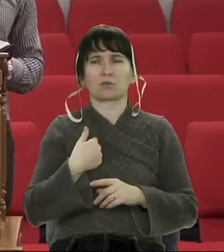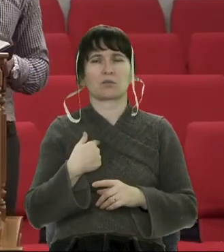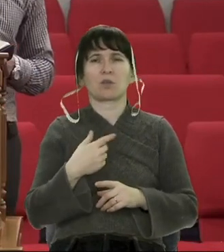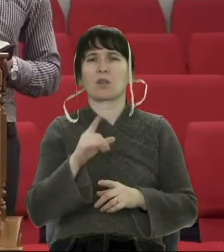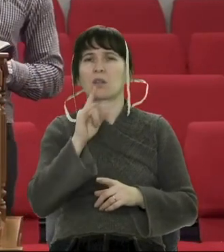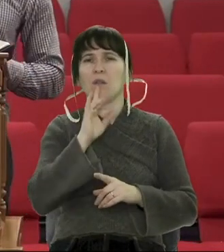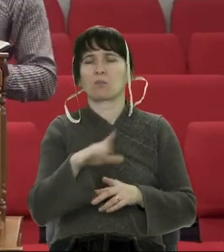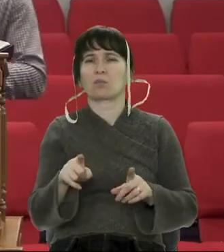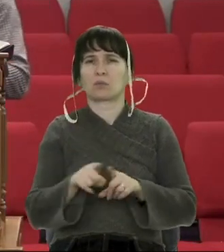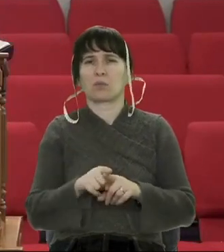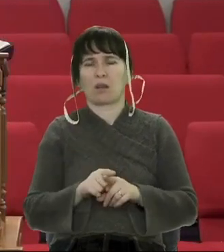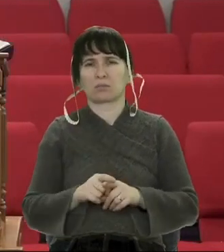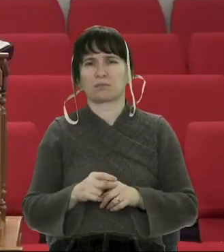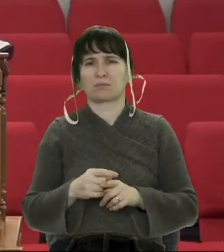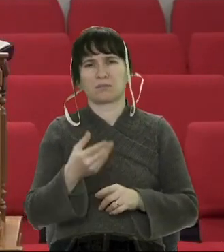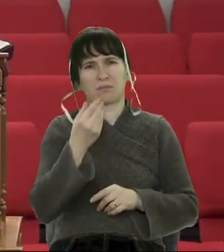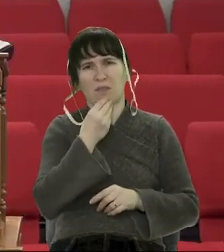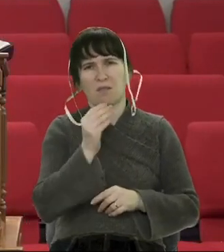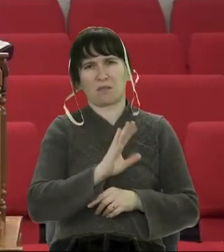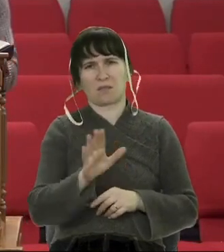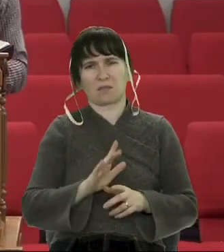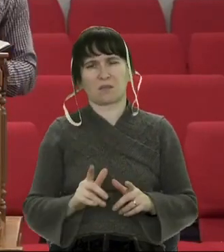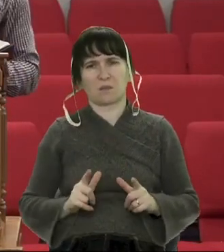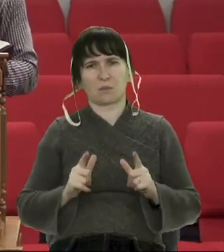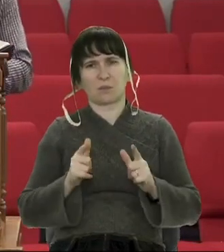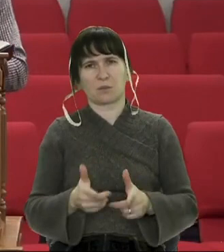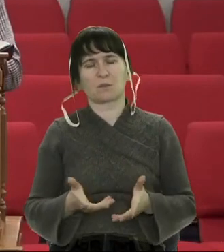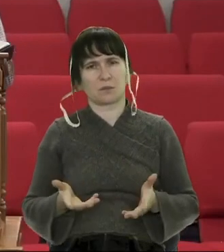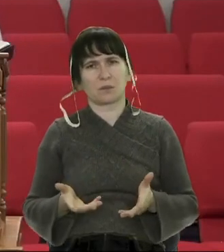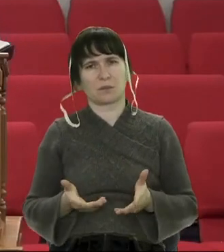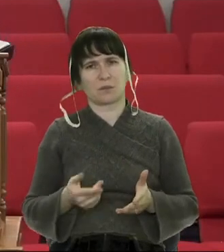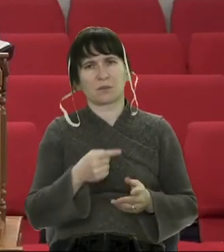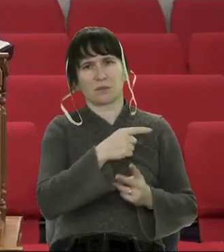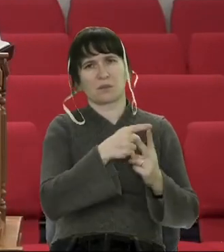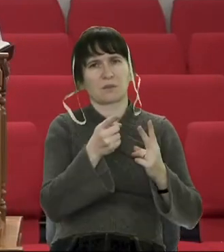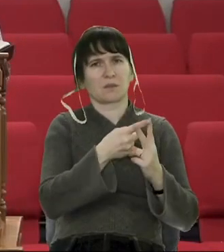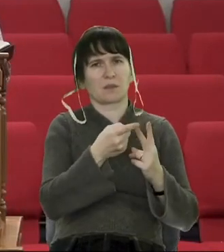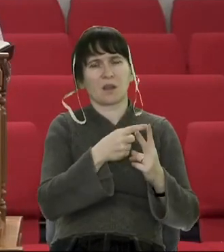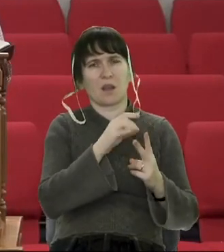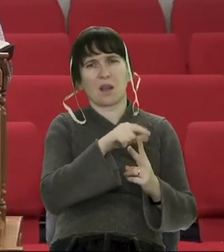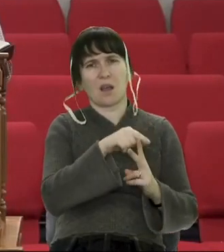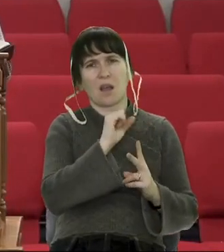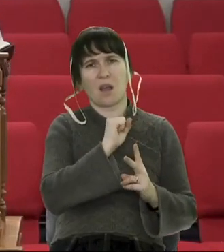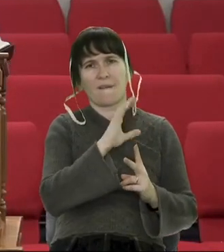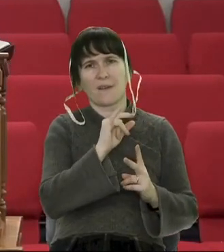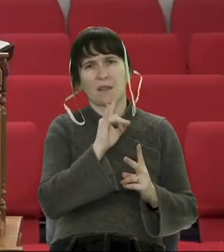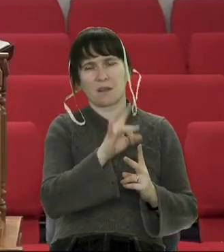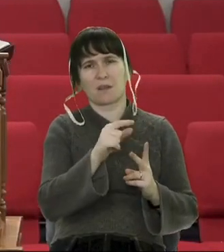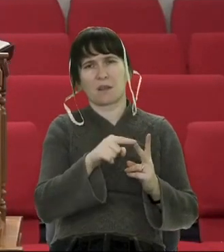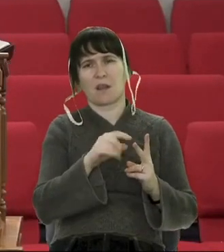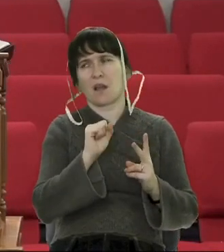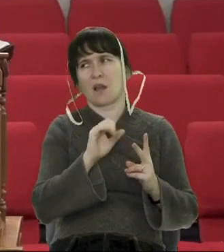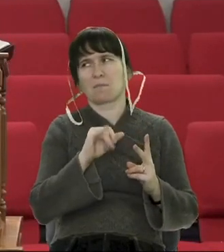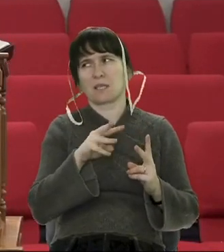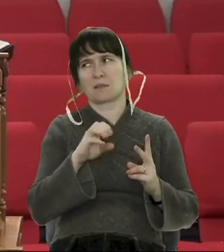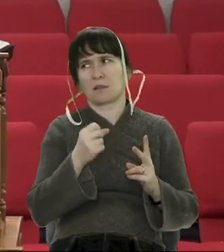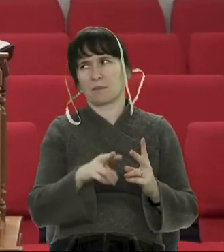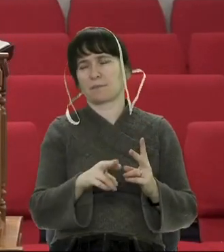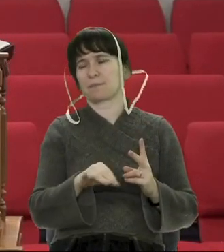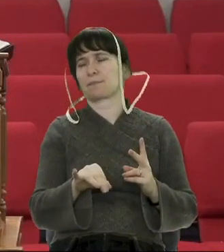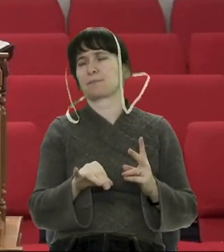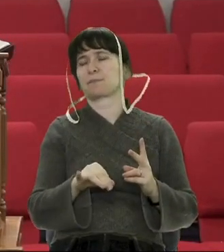підло так, як вчинив Іоав, був з Авеніром і Амісає. І перша річ